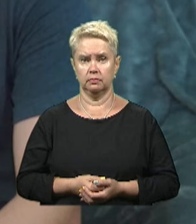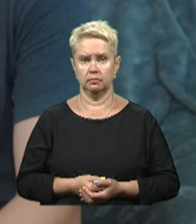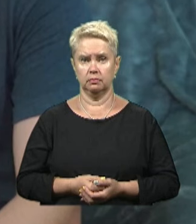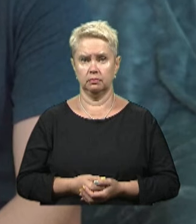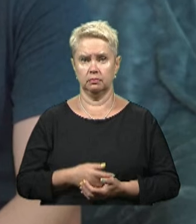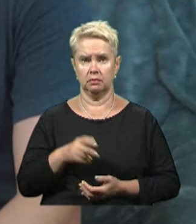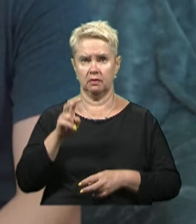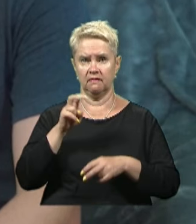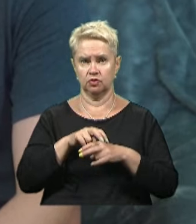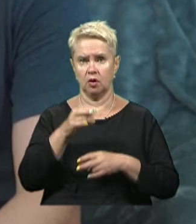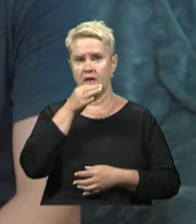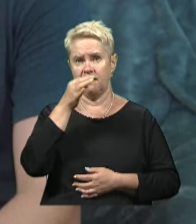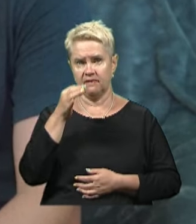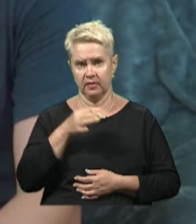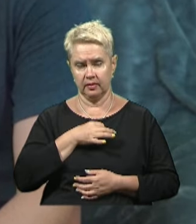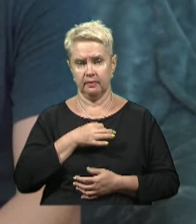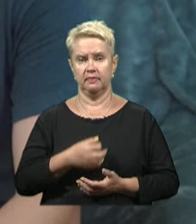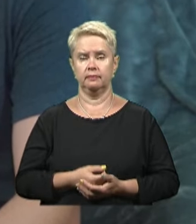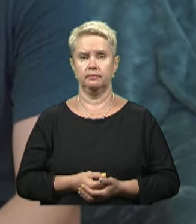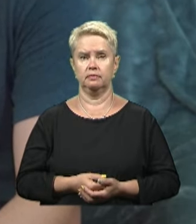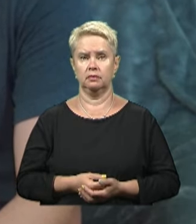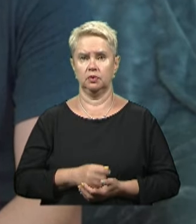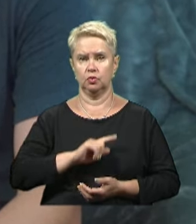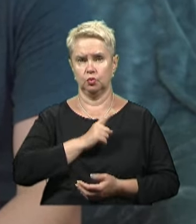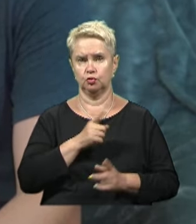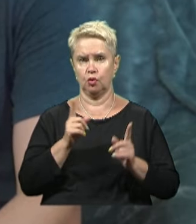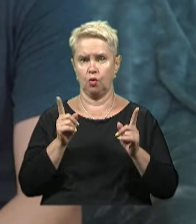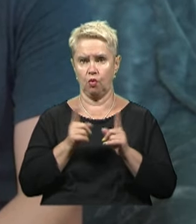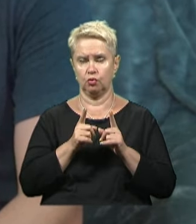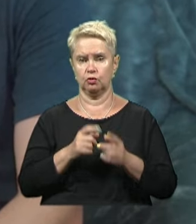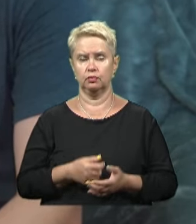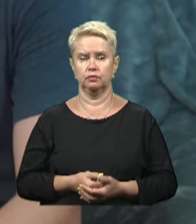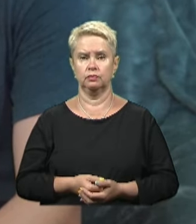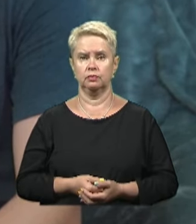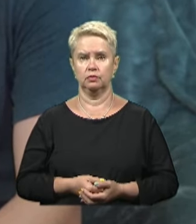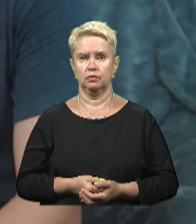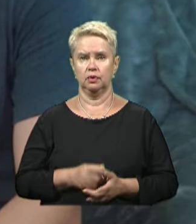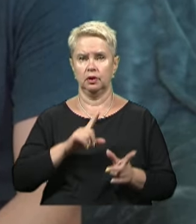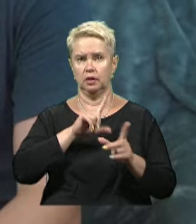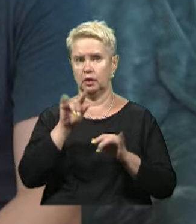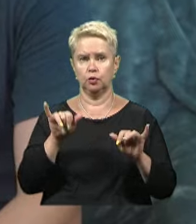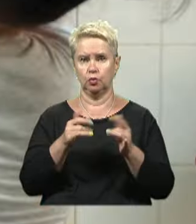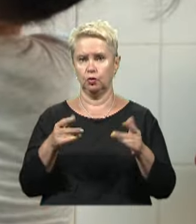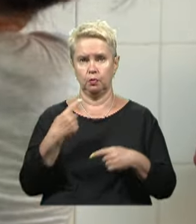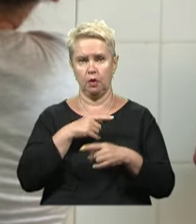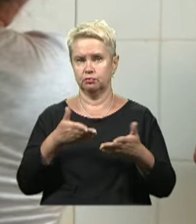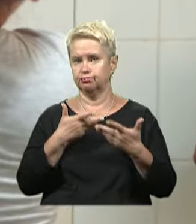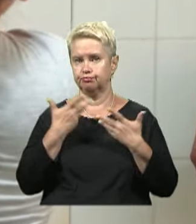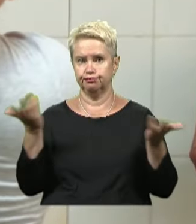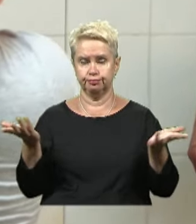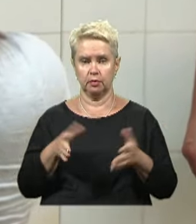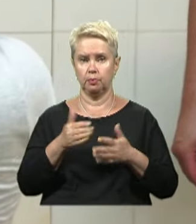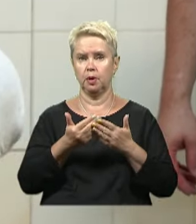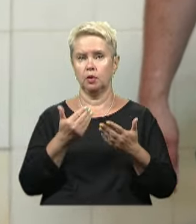Він відповів мені дуже коротко, що їхати нікуди більше. Перед